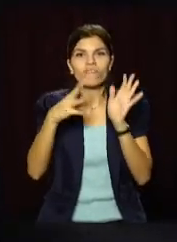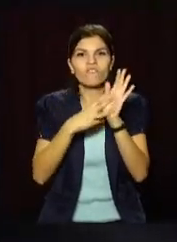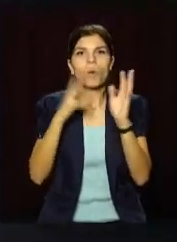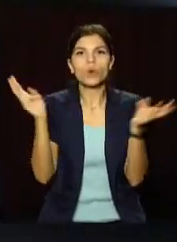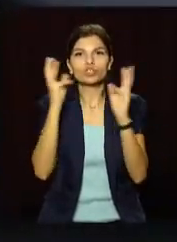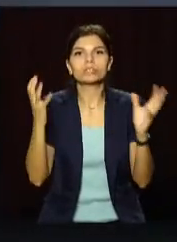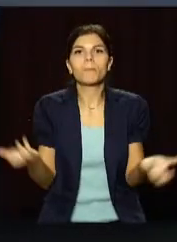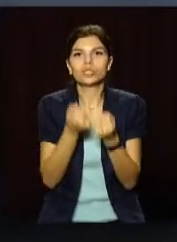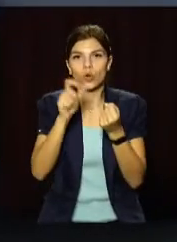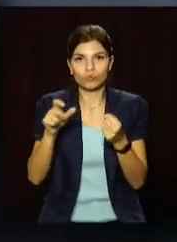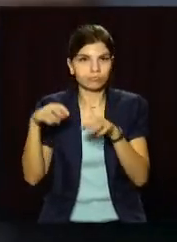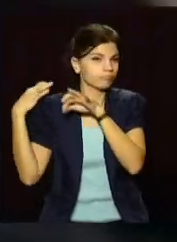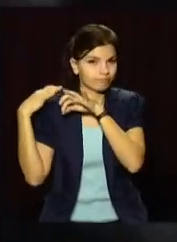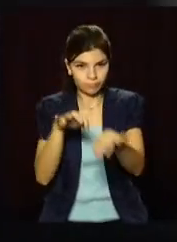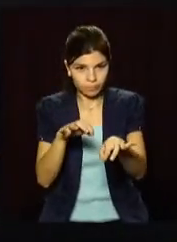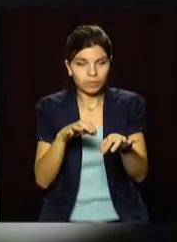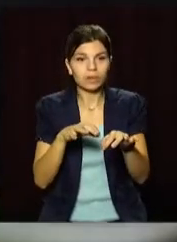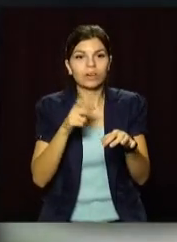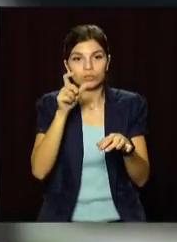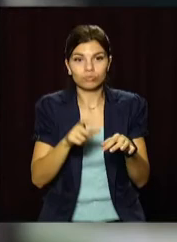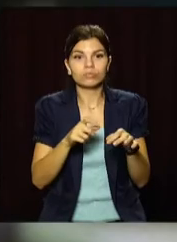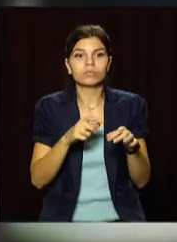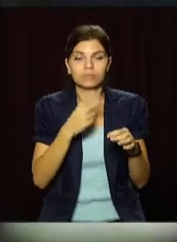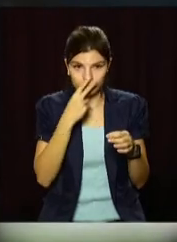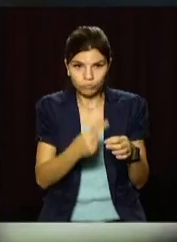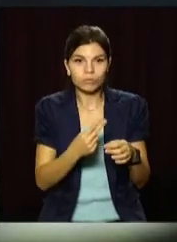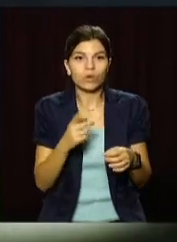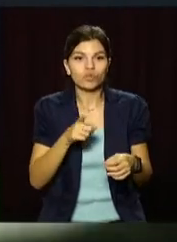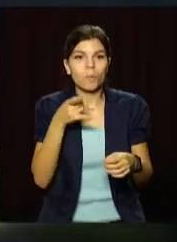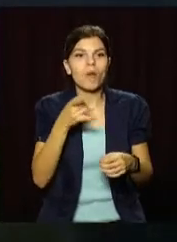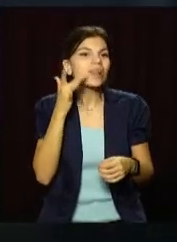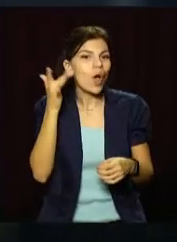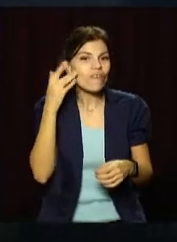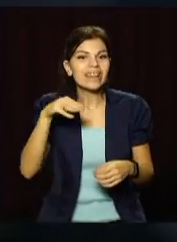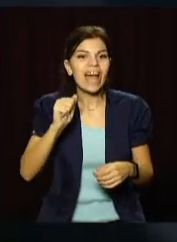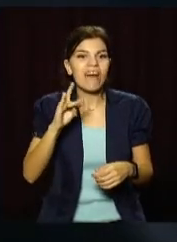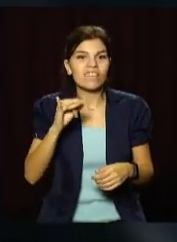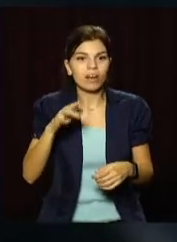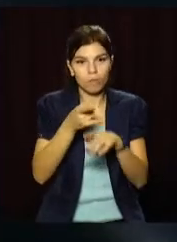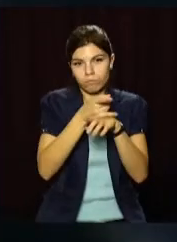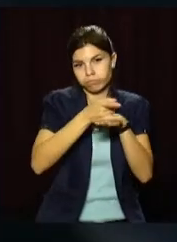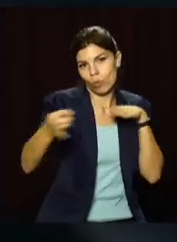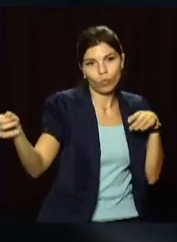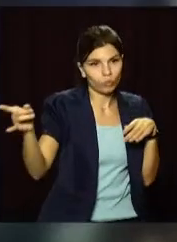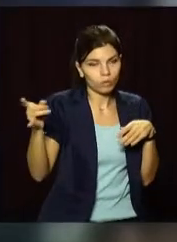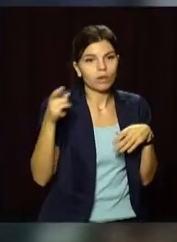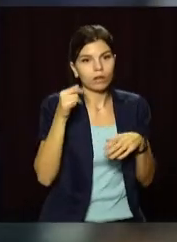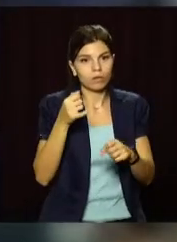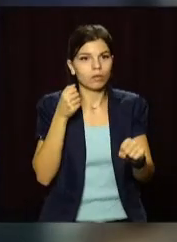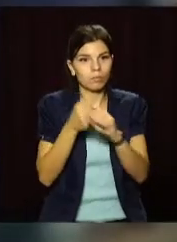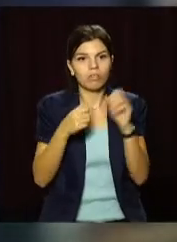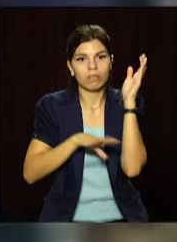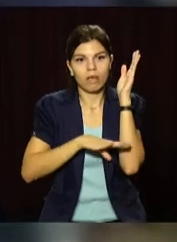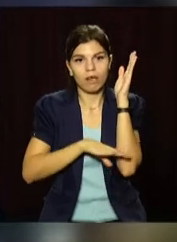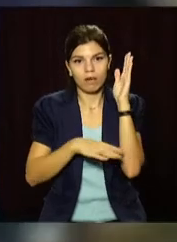пожежно-рятувальної частини. На місці подій рятувальники встановили, що легковий автомобіль «Таврія» з'їхав з проїжджої частини та зіткнувся з